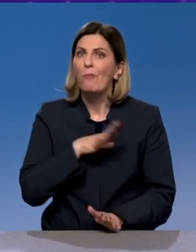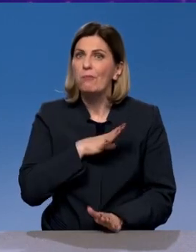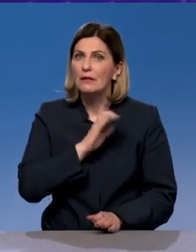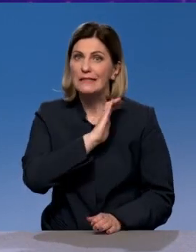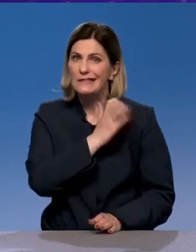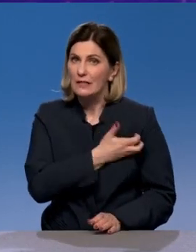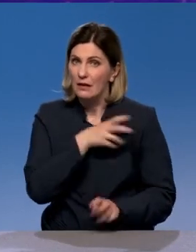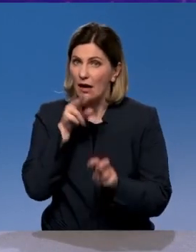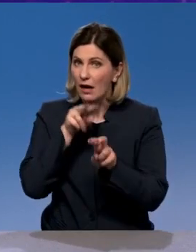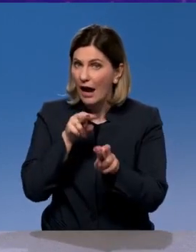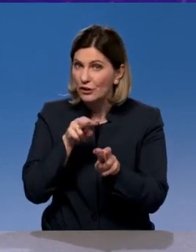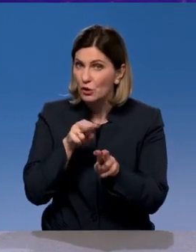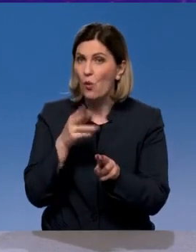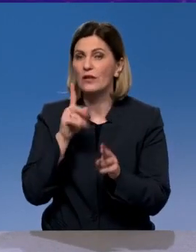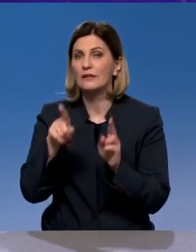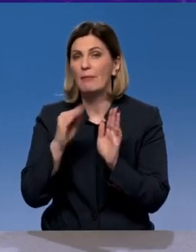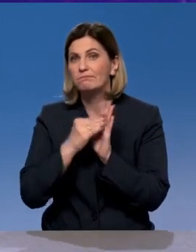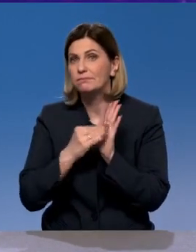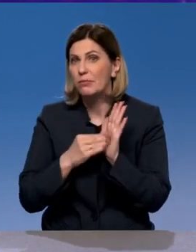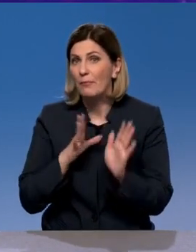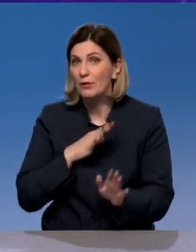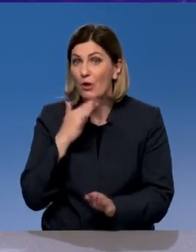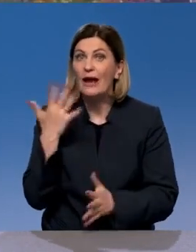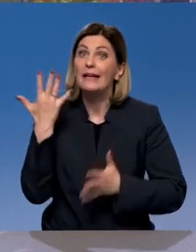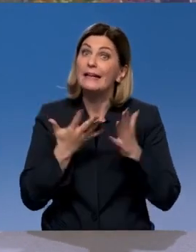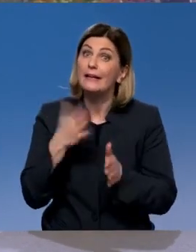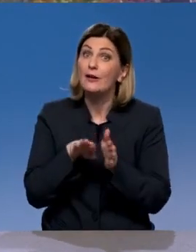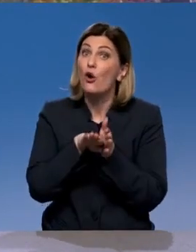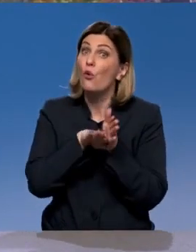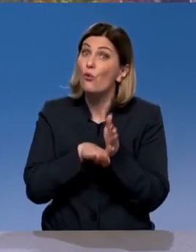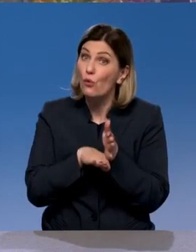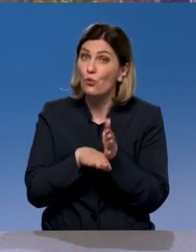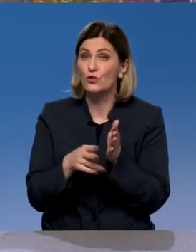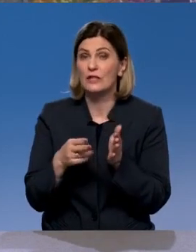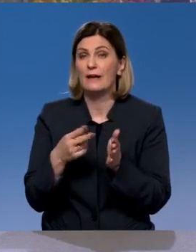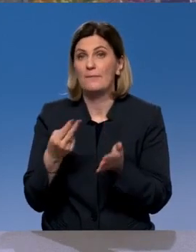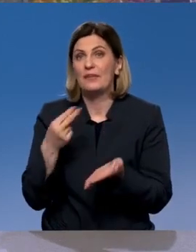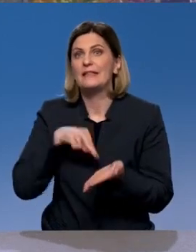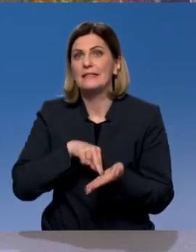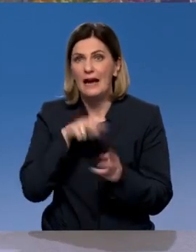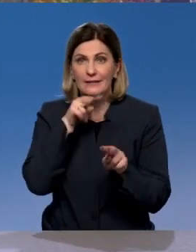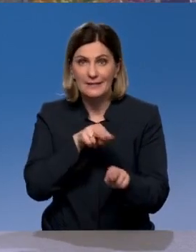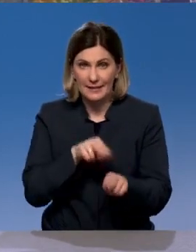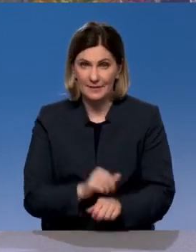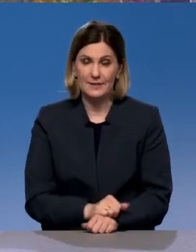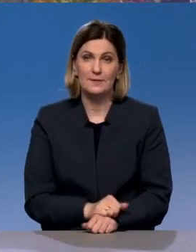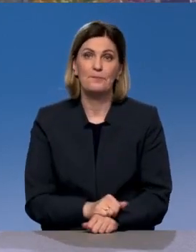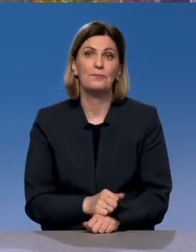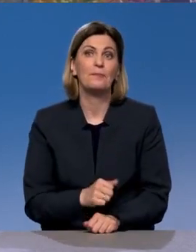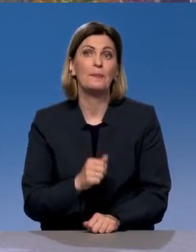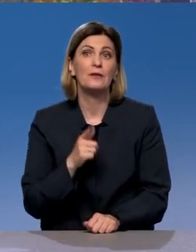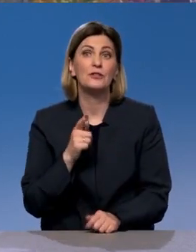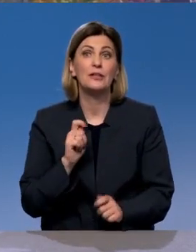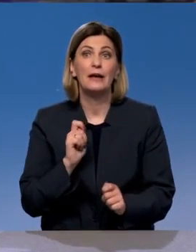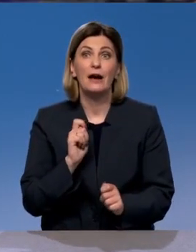не знаю, там предписаний слишком много, то ли хуже стали просто следить за Давайте по поводу избыточного контроля мы все-таки поговорим.